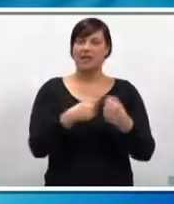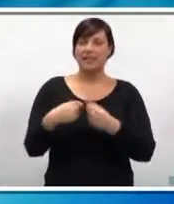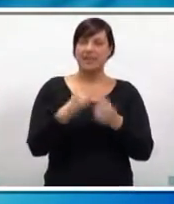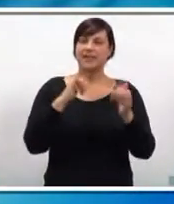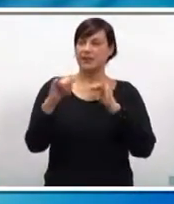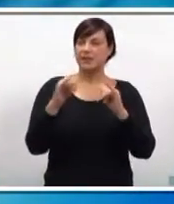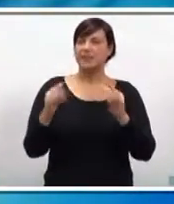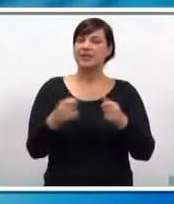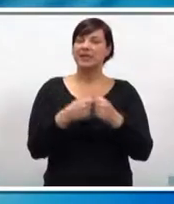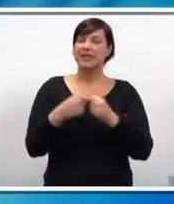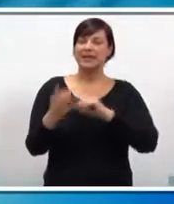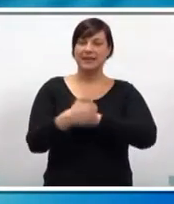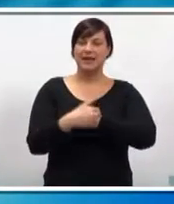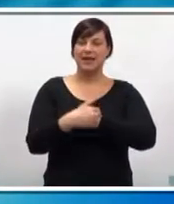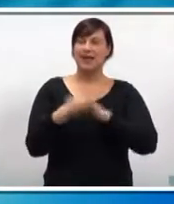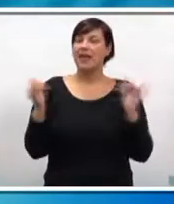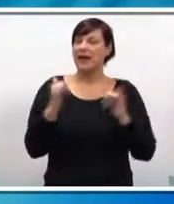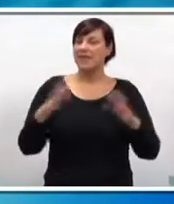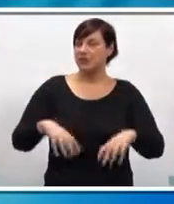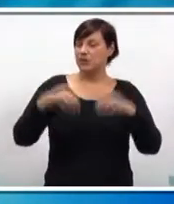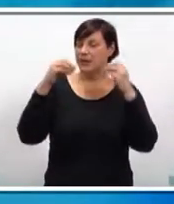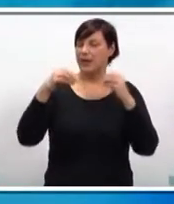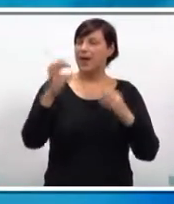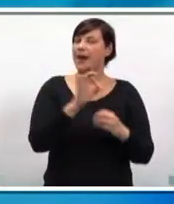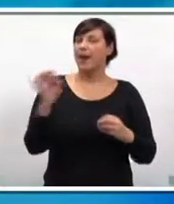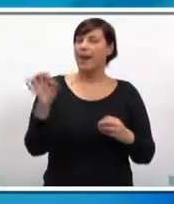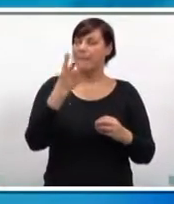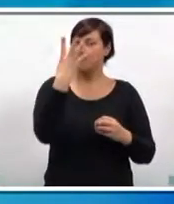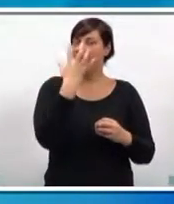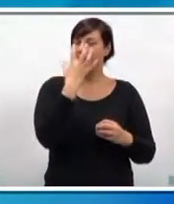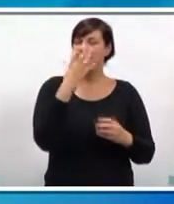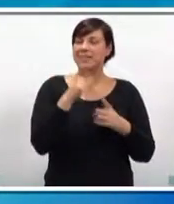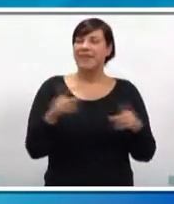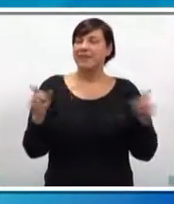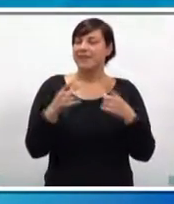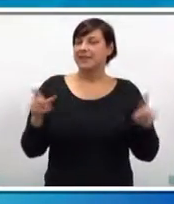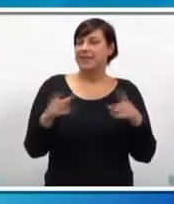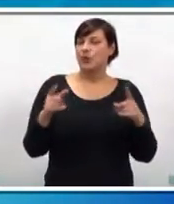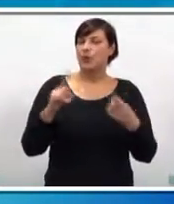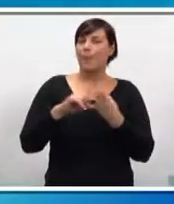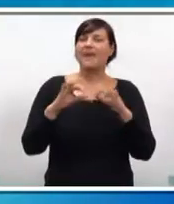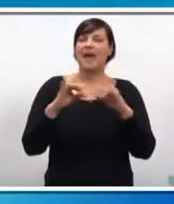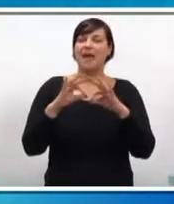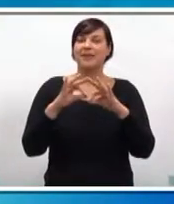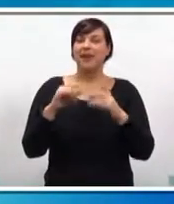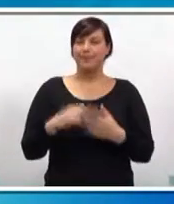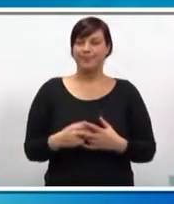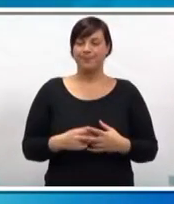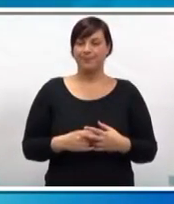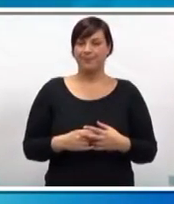turističke zajednice grada. Na festi su izabrane najbolje maske, a za vesolu atmosferu pobjivno se grupa teata.